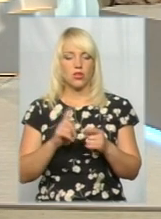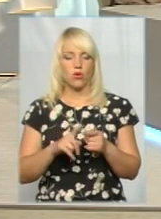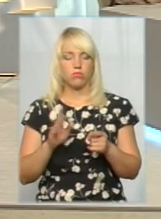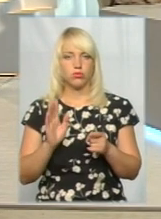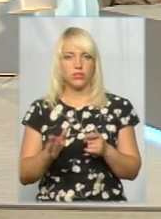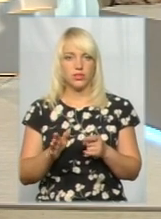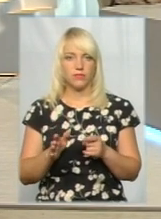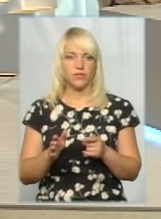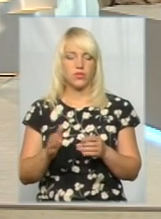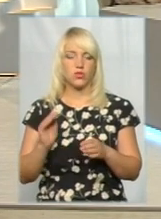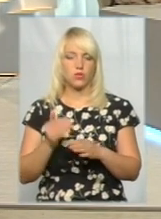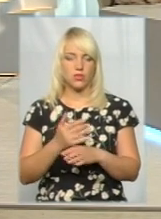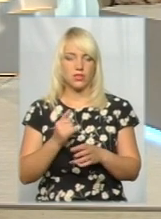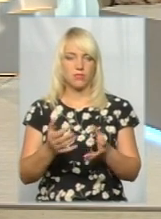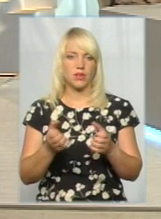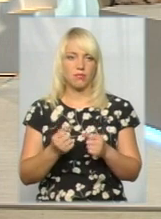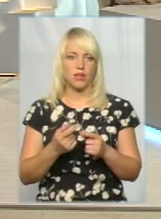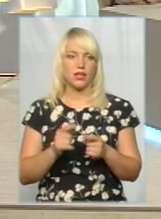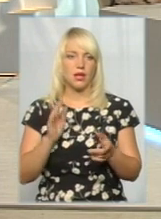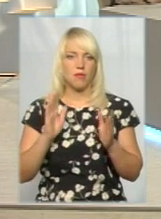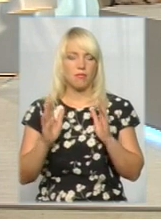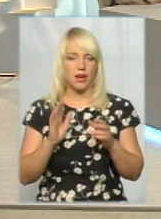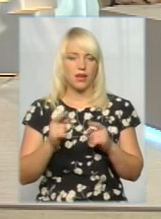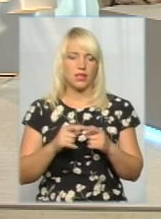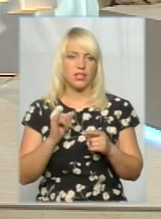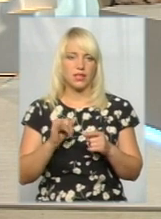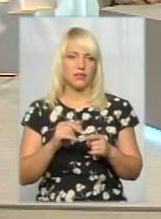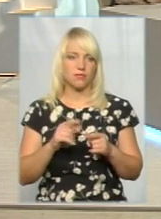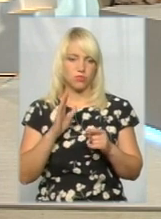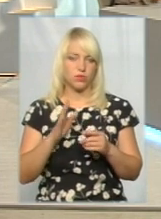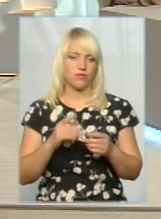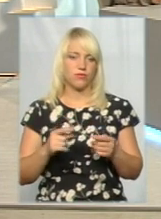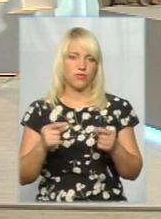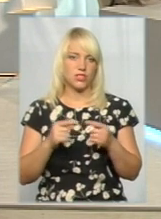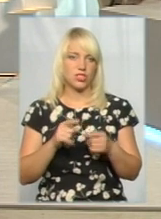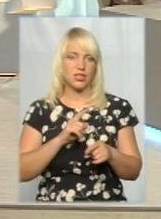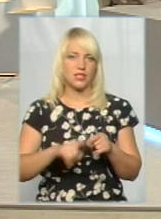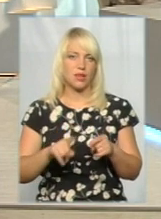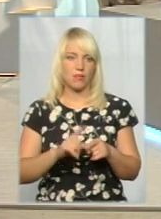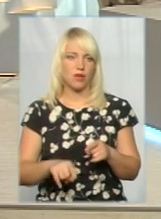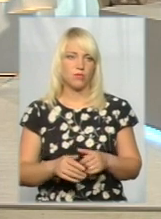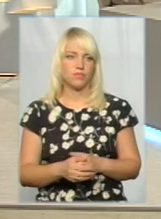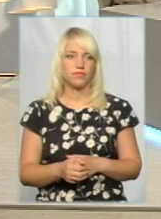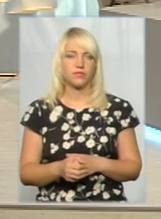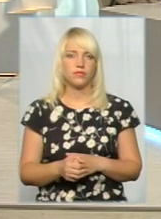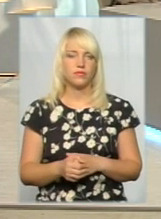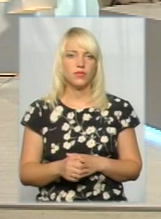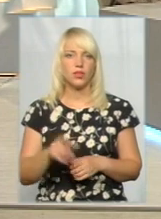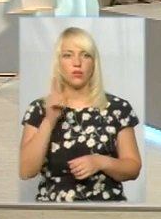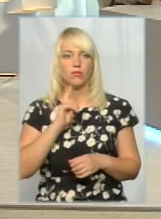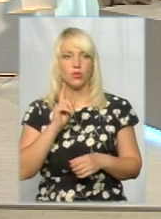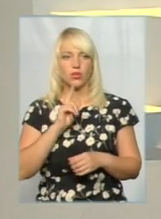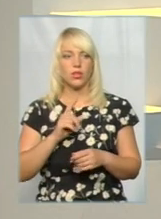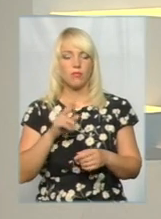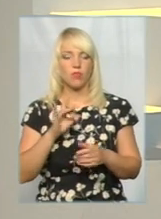зносити і приймати, «Парки і сквери» вже визначиться не забаром. А поки про стан